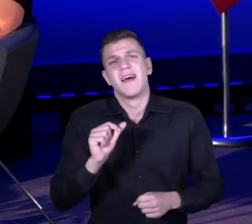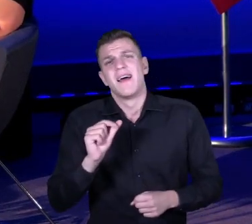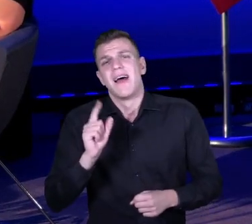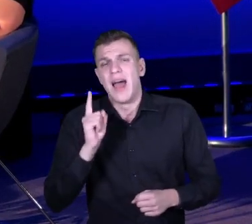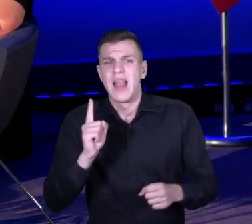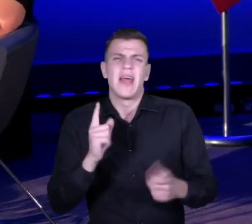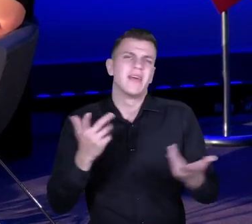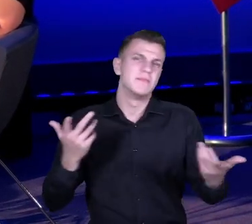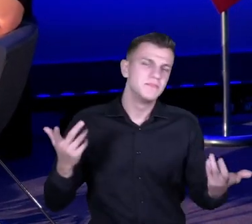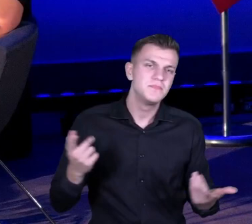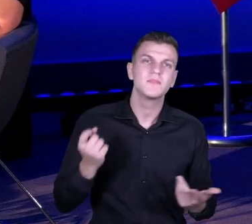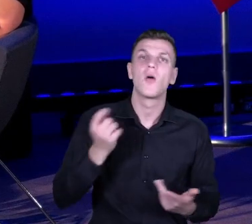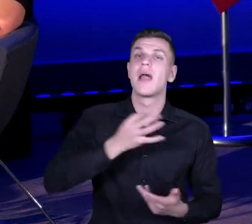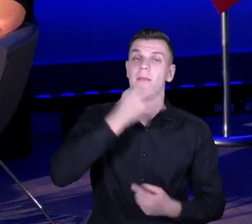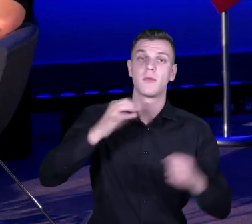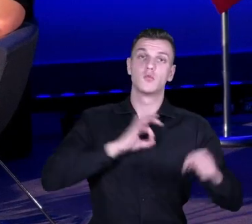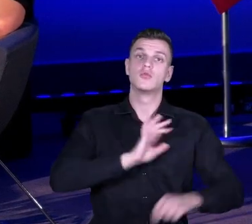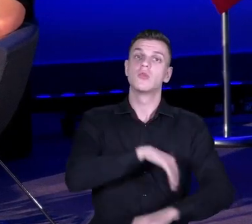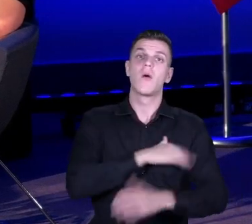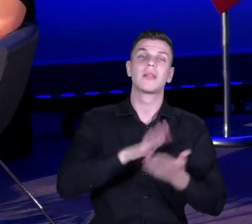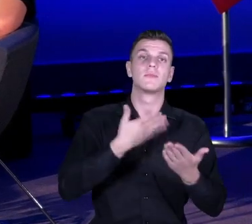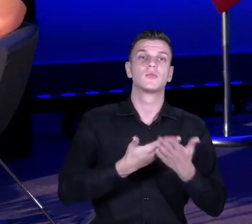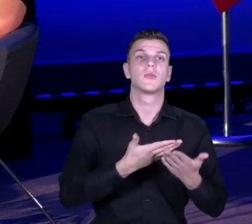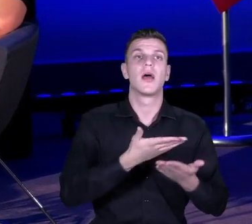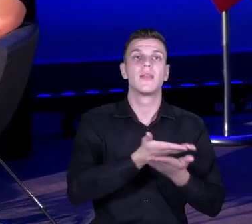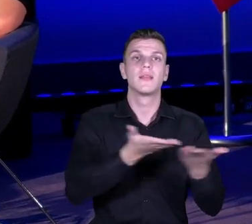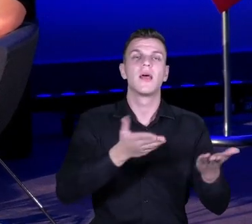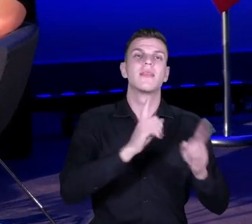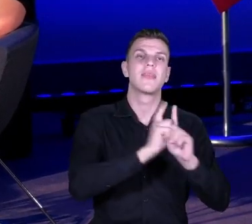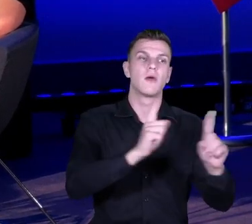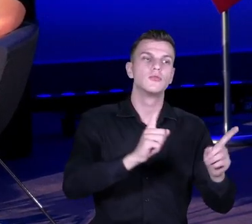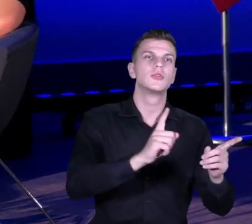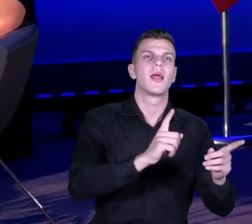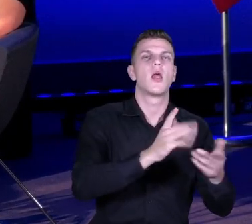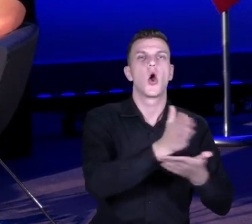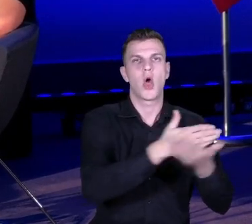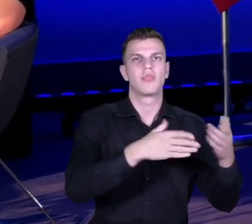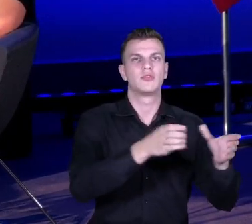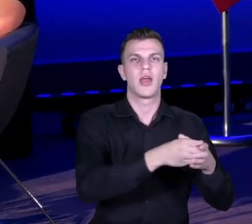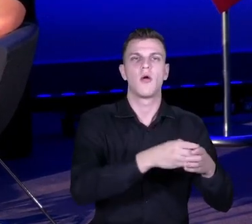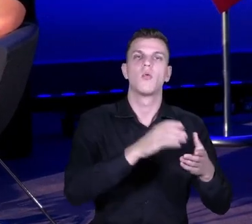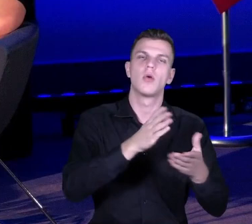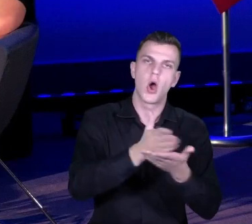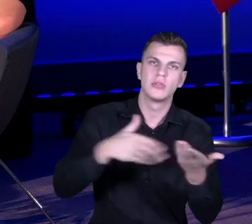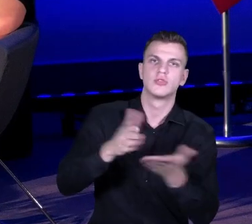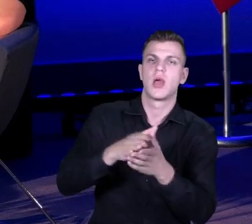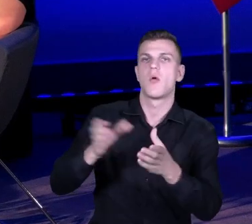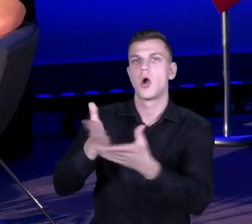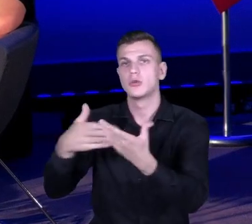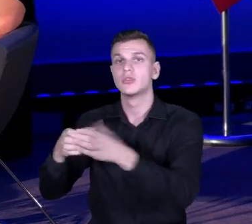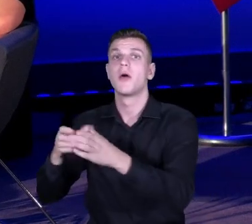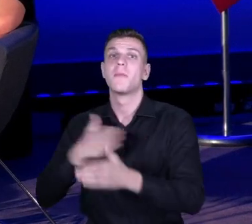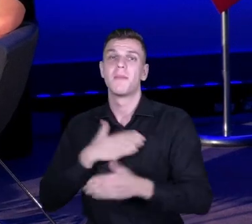lepiej sprawdzają nam się zespoły nauczycieli uczących w danym oddziale, szczególnie, że mamy klasy integracyjne, prawie setkę dzieci z